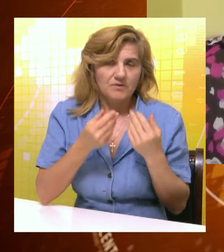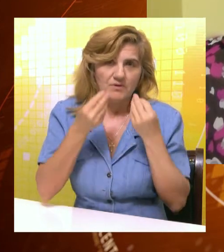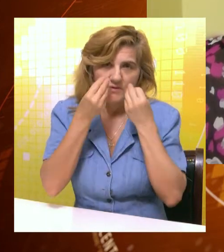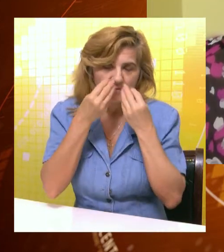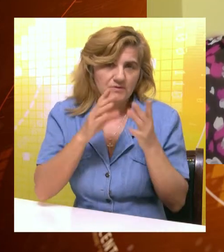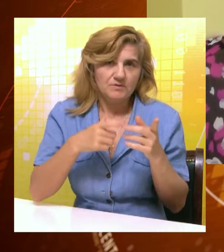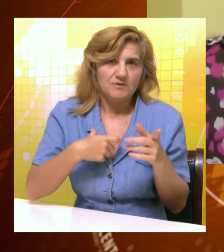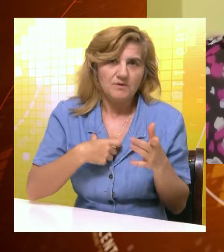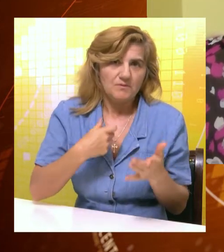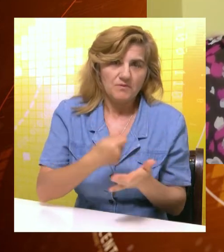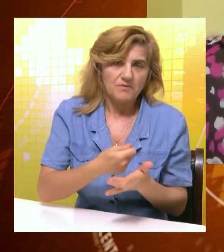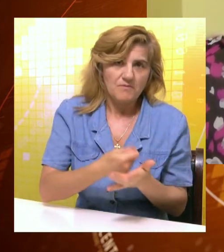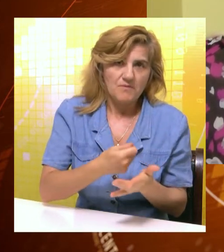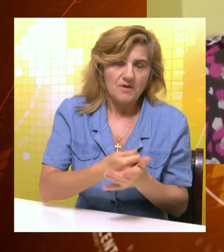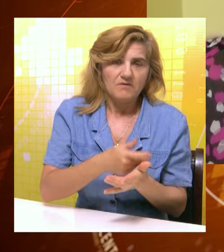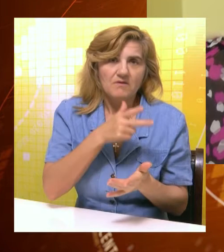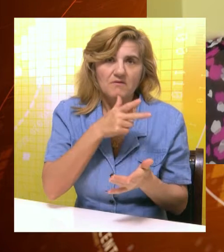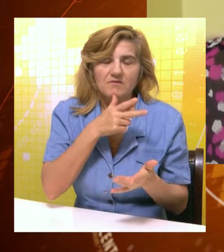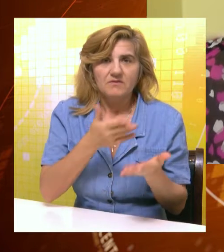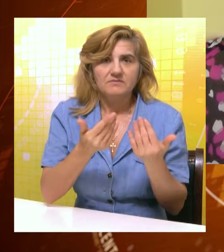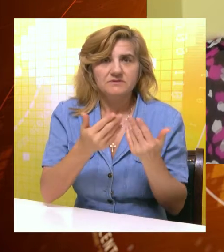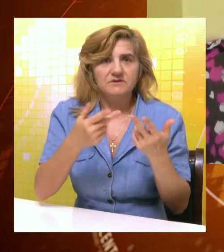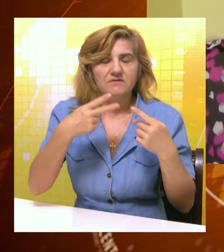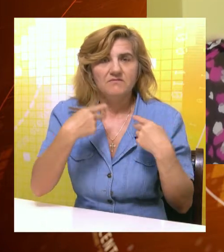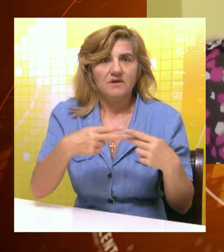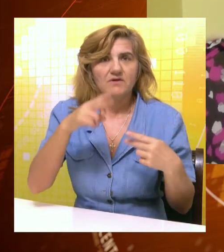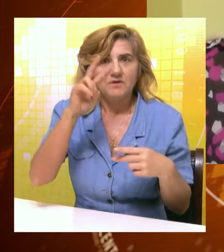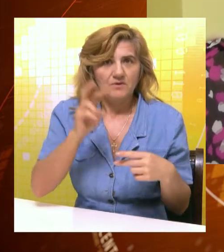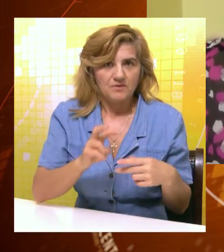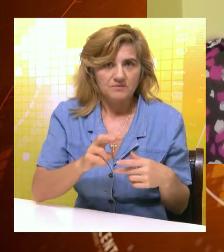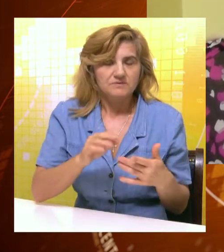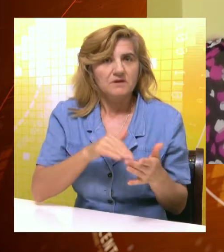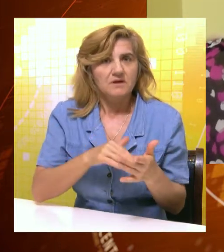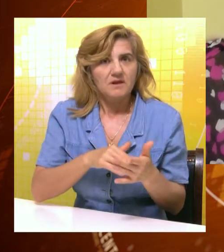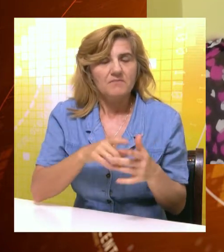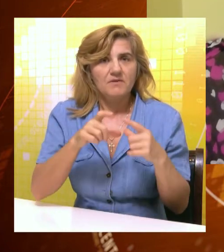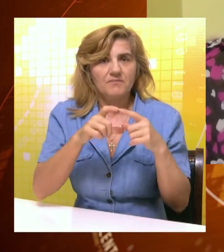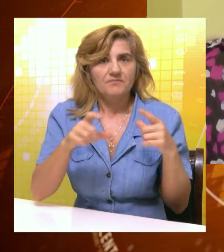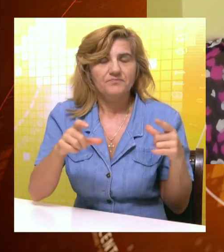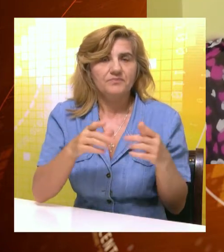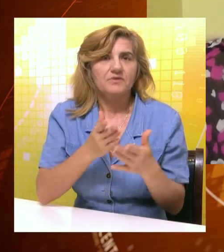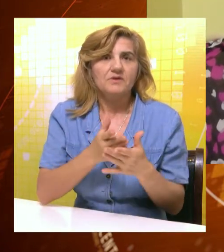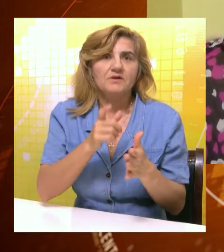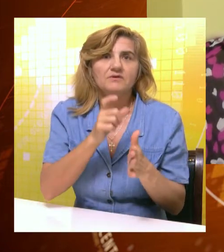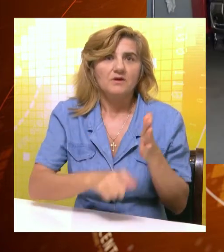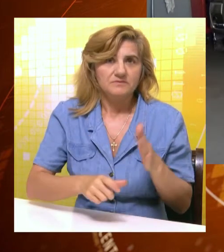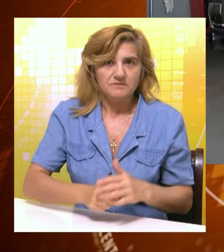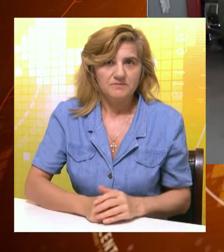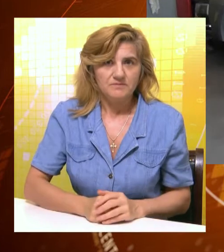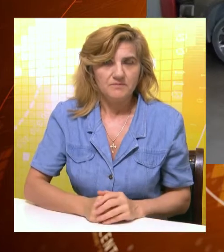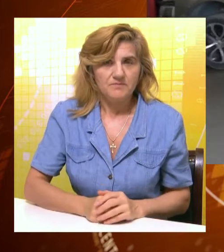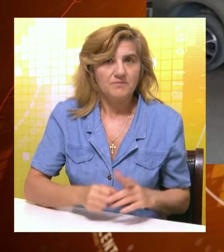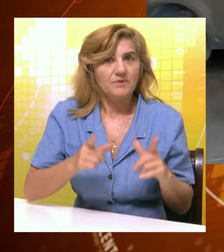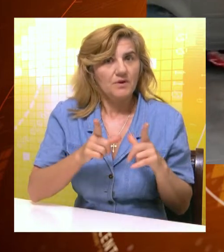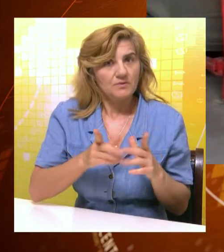šteta ne može da se naplati niti da se traže potraživanje osiguranja ukoliko se ne poseduje međunarodna vozačka dozvola. U